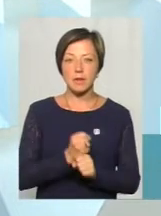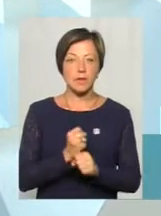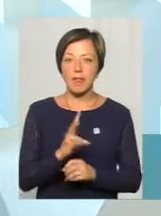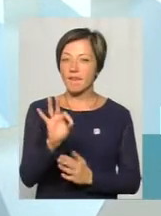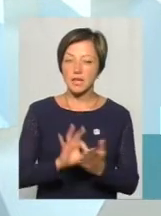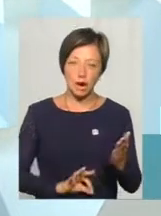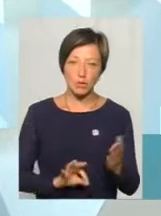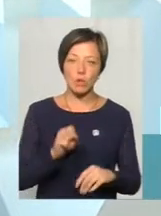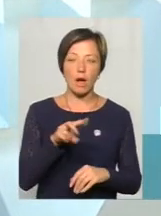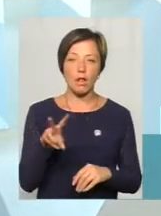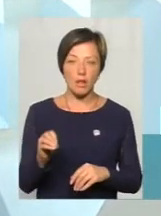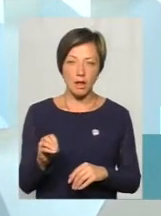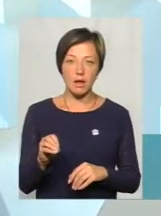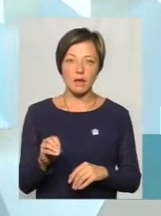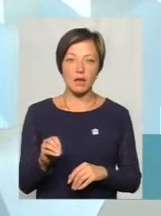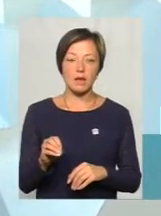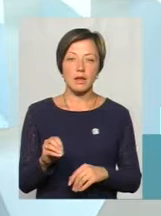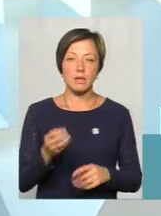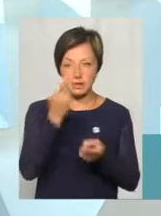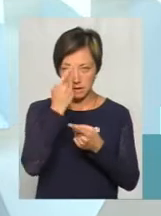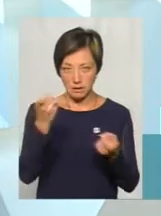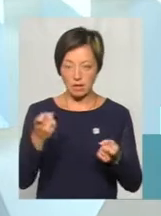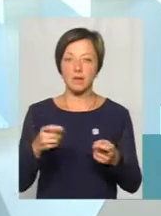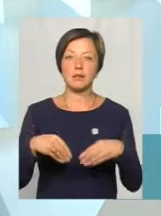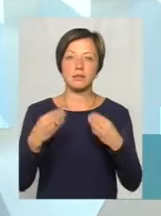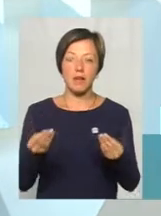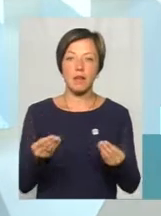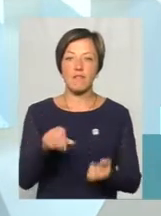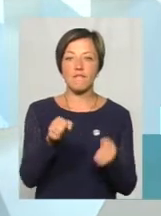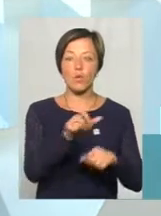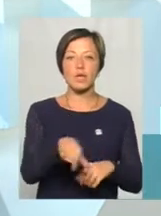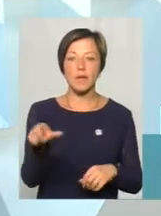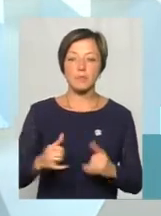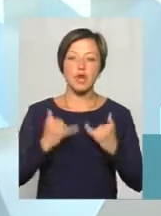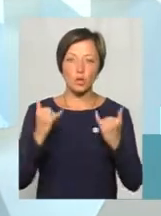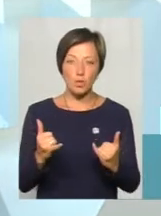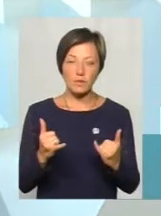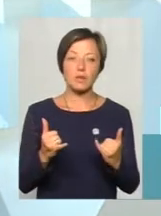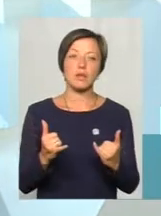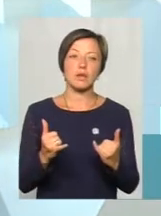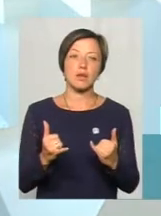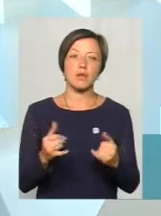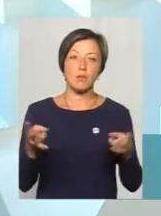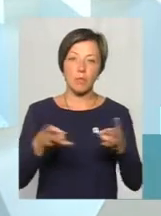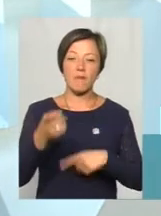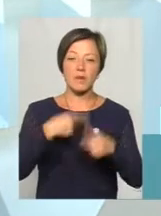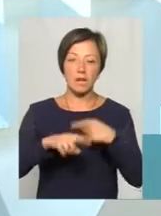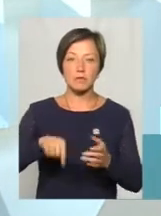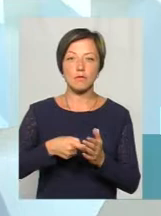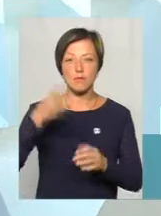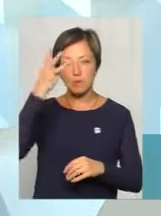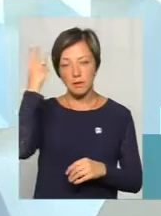відразу, але сигнал ми дали водіям, що, шановні, повертайтеся в місто,